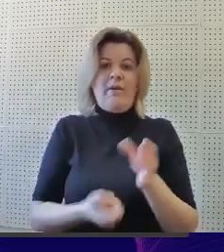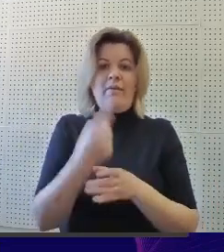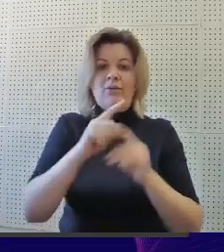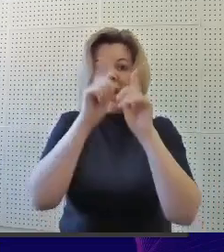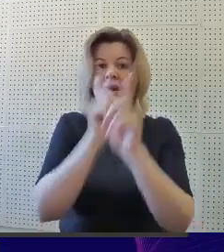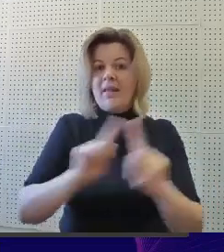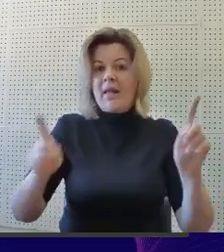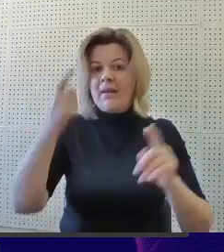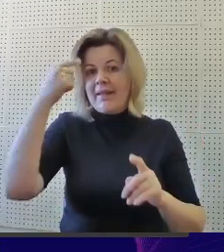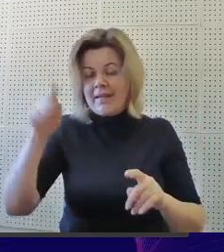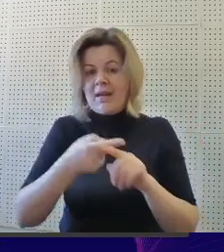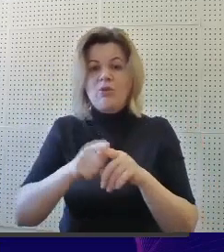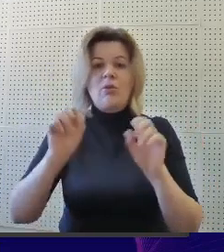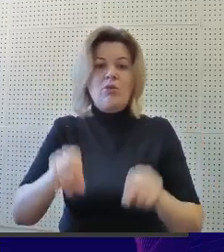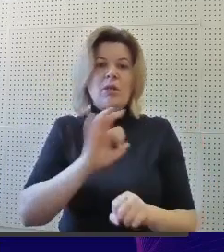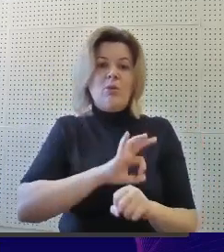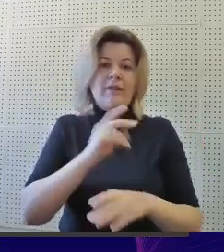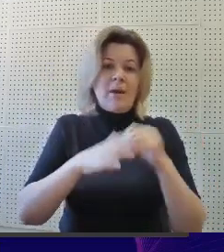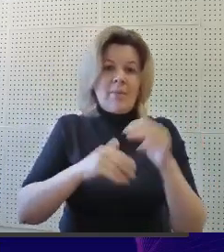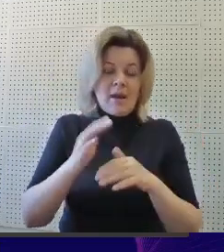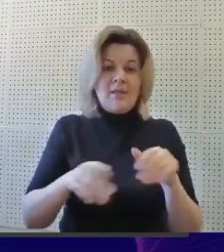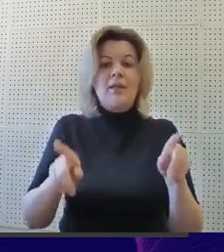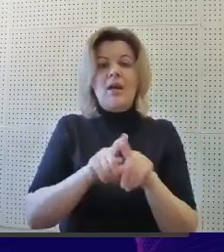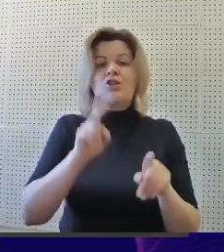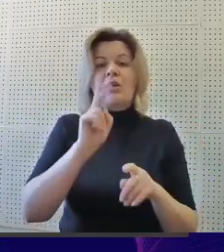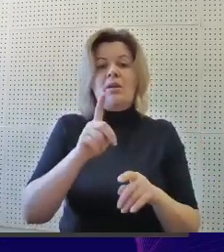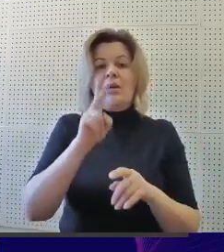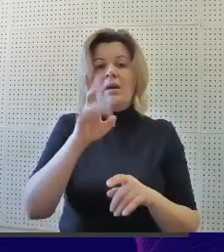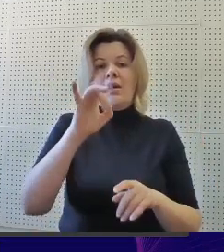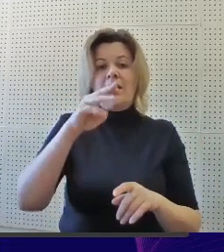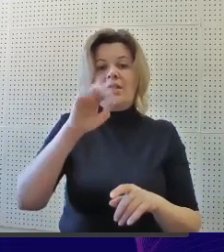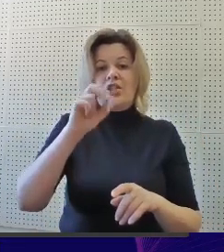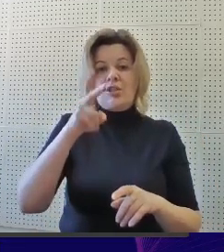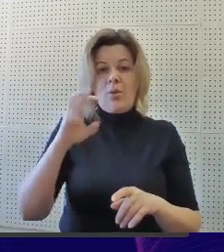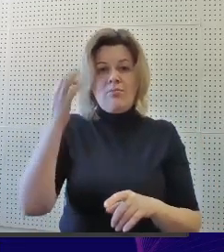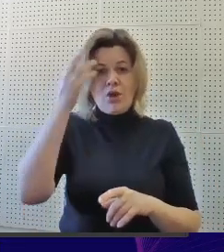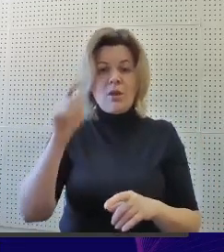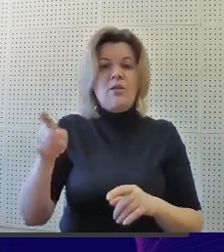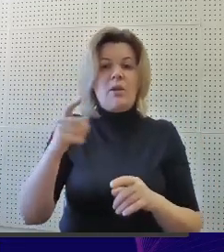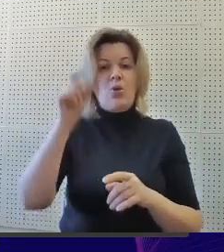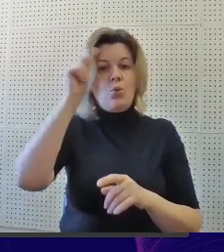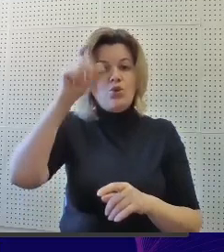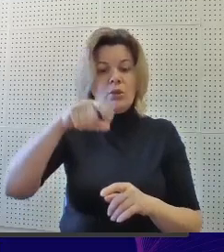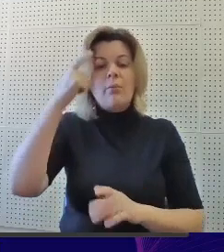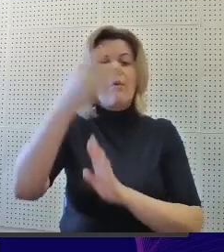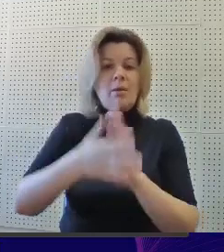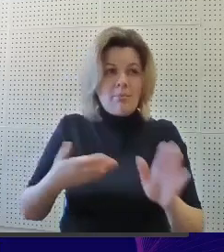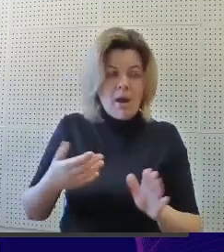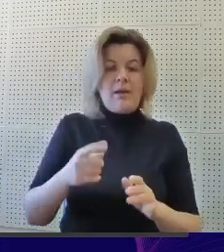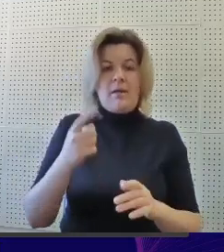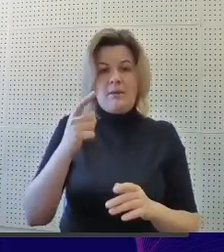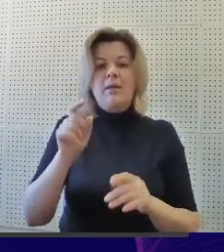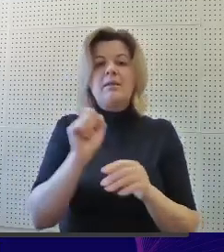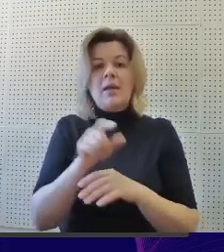используя их в практике. Критическое мышление, когда ученик понимает, анализирует, интерпретирует задачи,